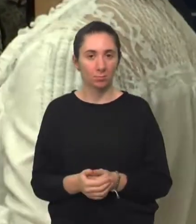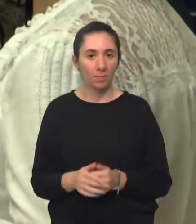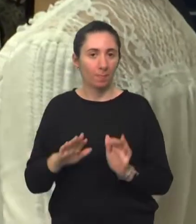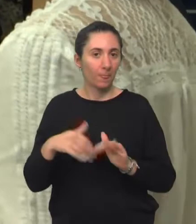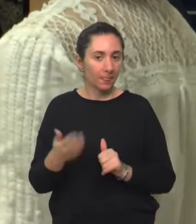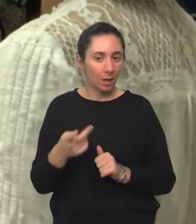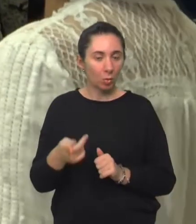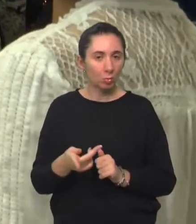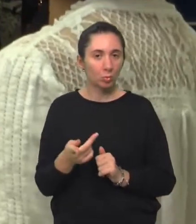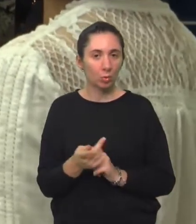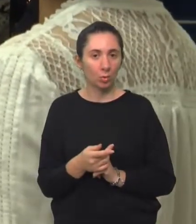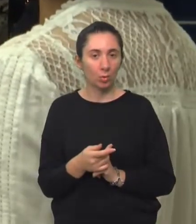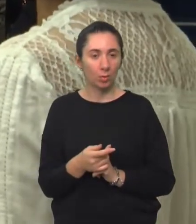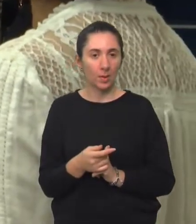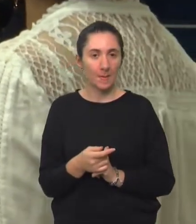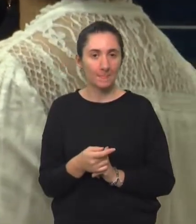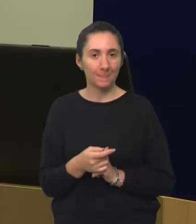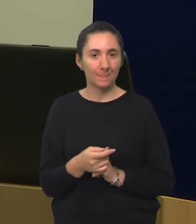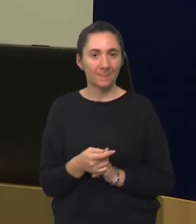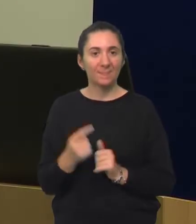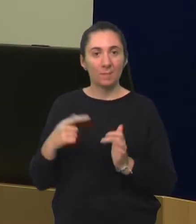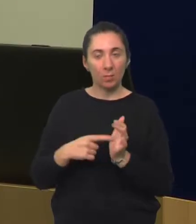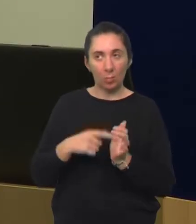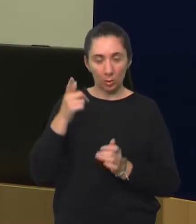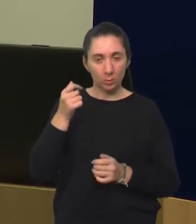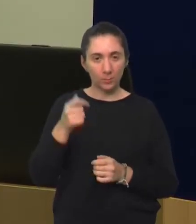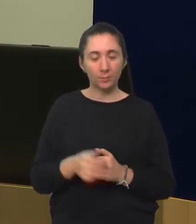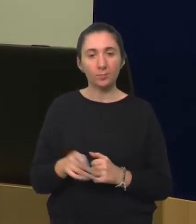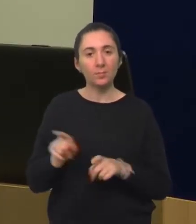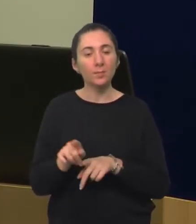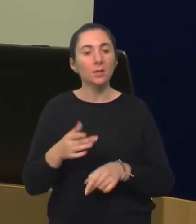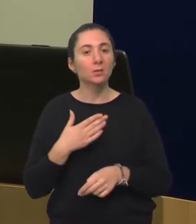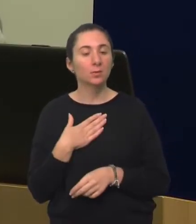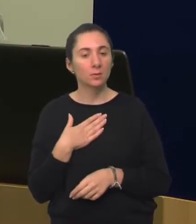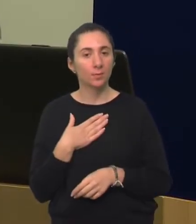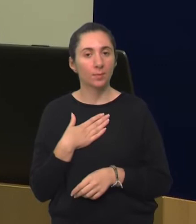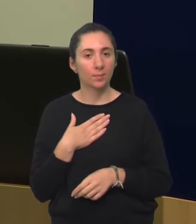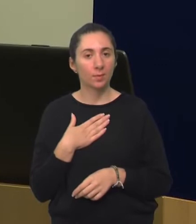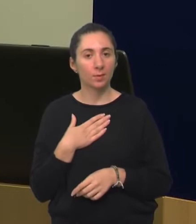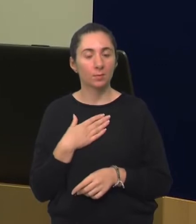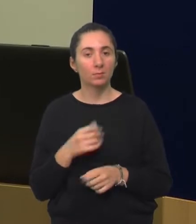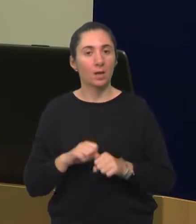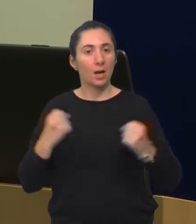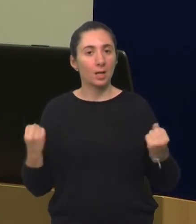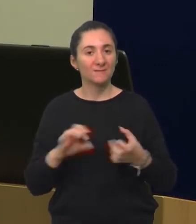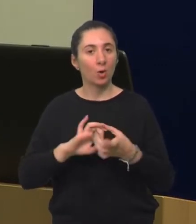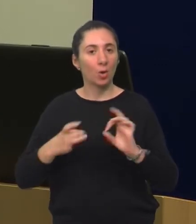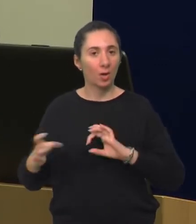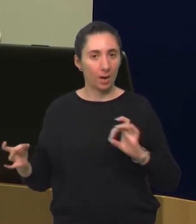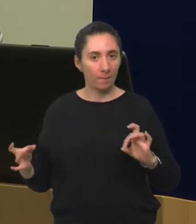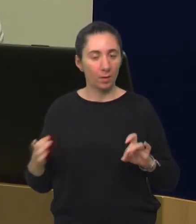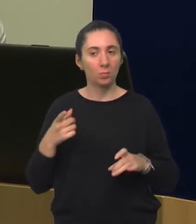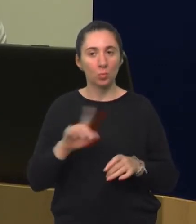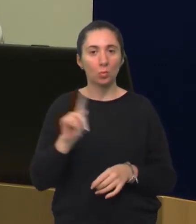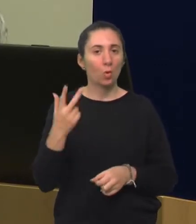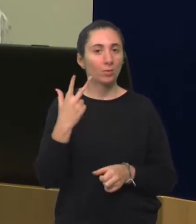I nakon toga ide ona, to mi je bilo još na prethodnom slajdiću, pardon, i nakon toga ide zapravo razvoj gramatičnosti. Gramatičnost se